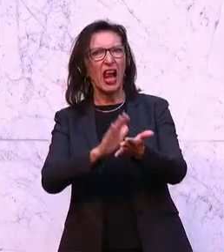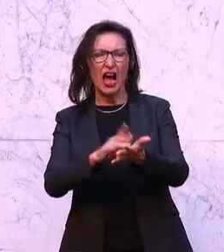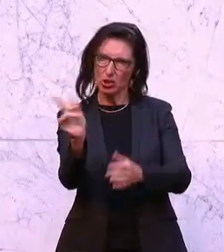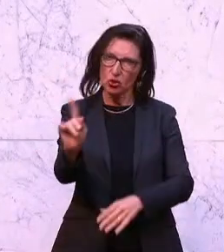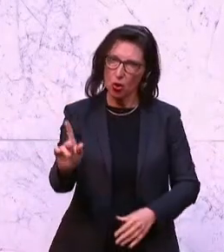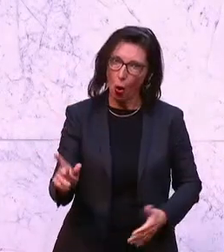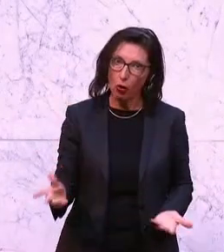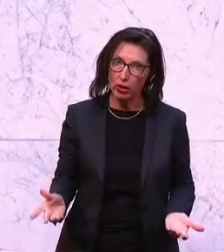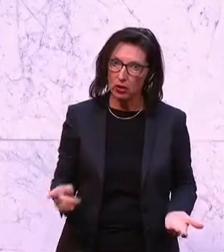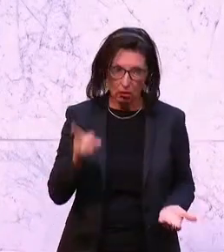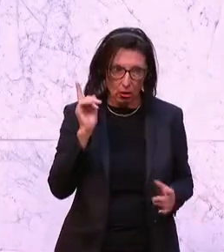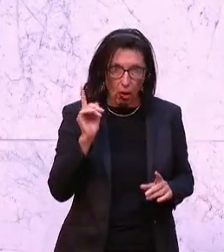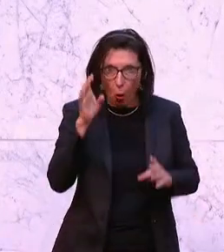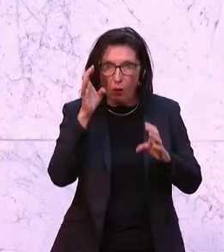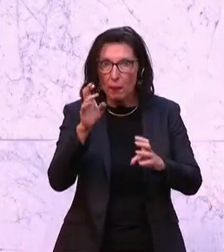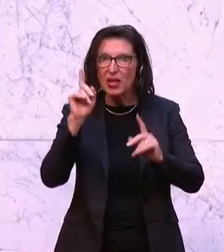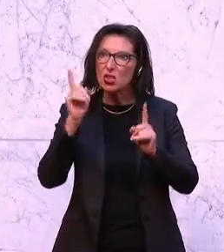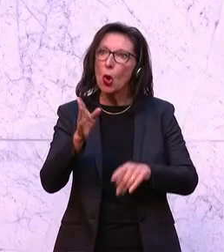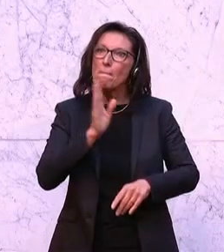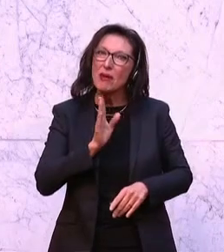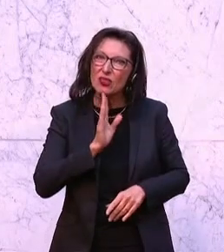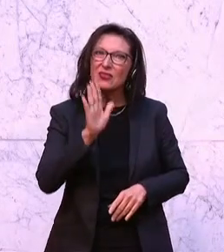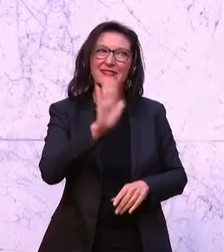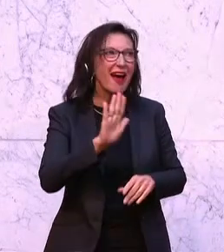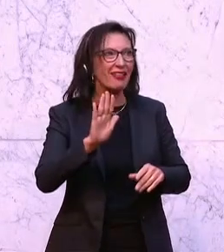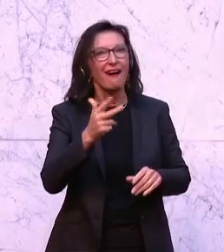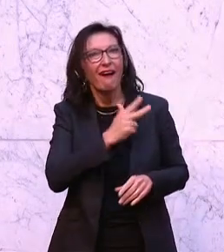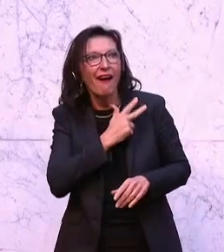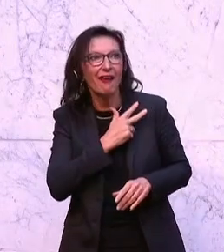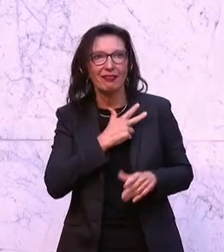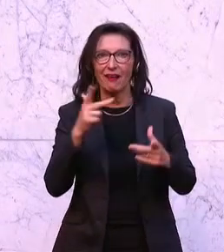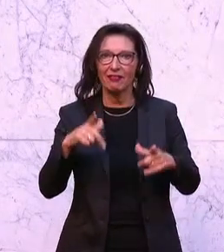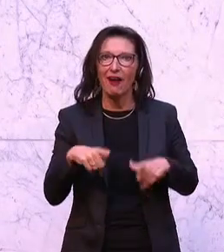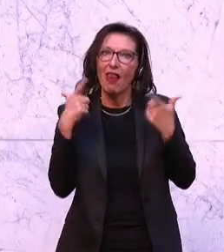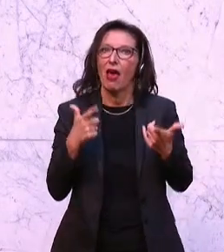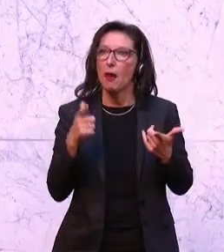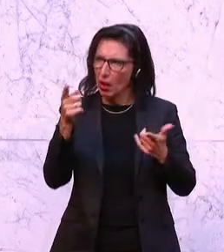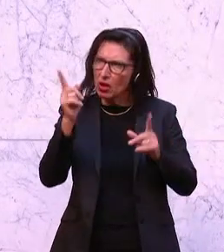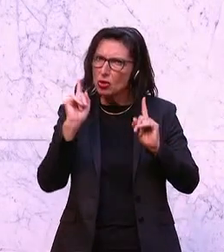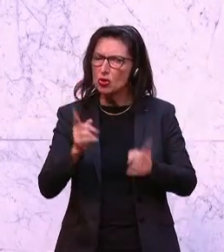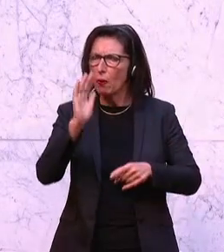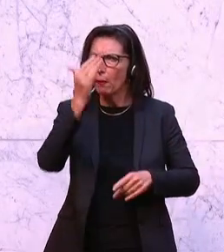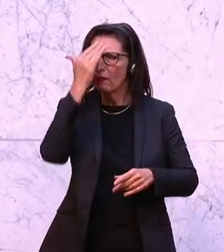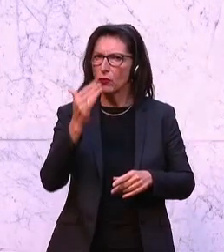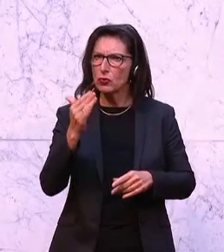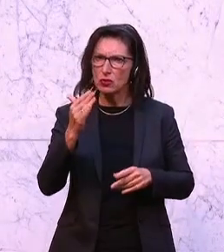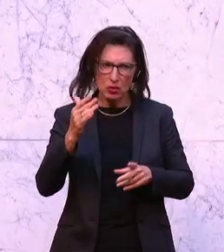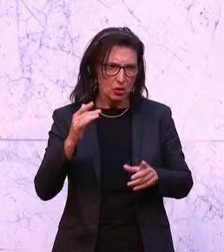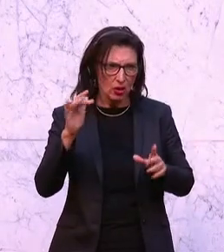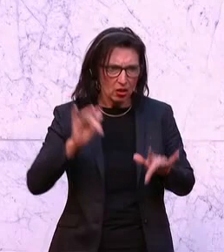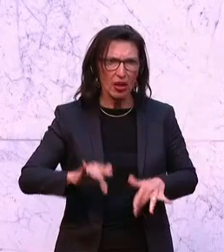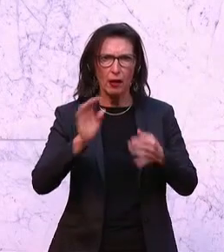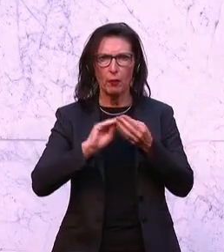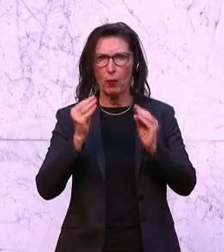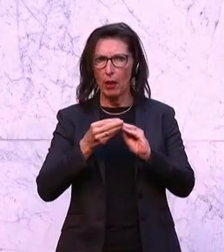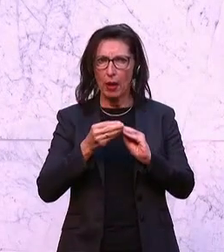sondern es sollte die Realitäten der Pensionisten, aber auch der Gesamtbevölkerung einfach anerkennen. Wir haben ein massives Problem